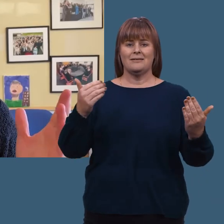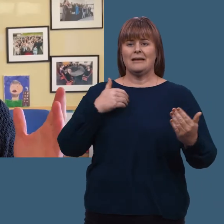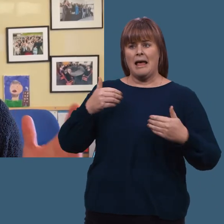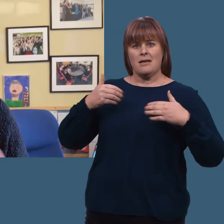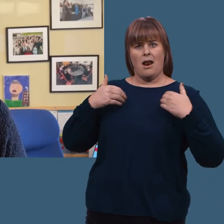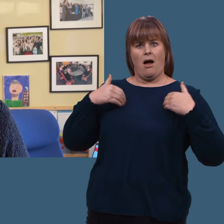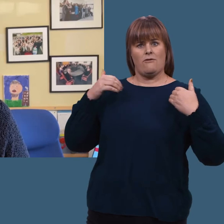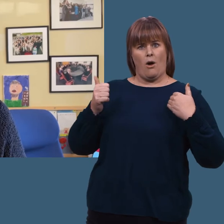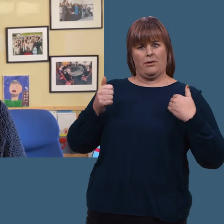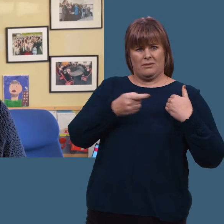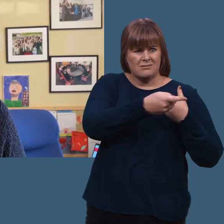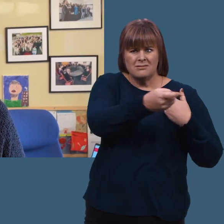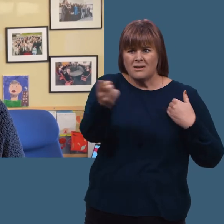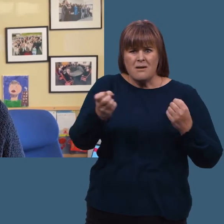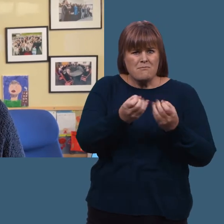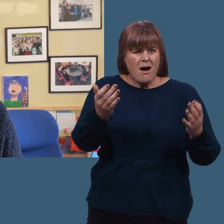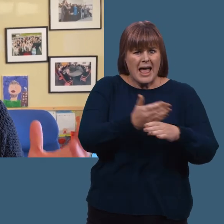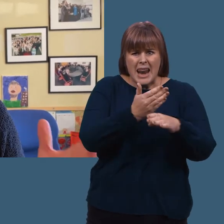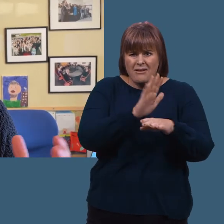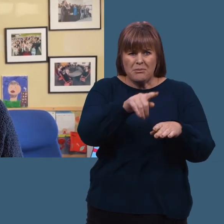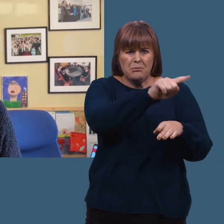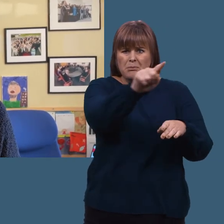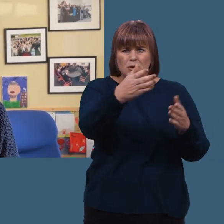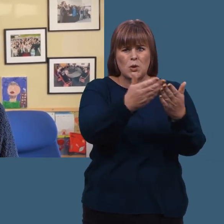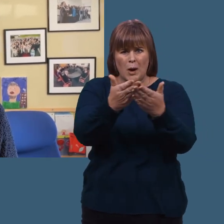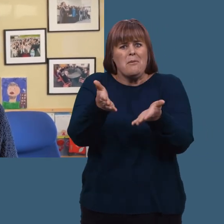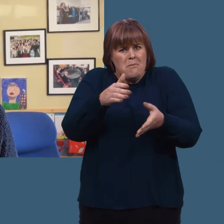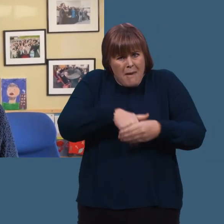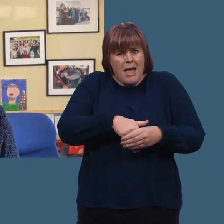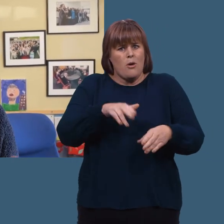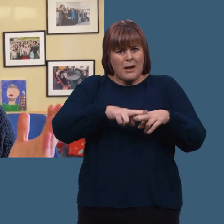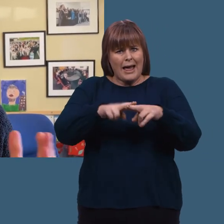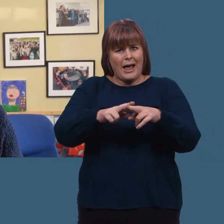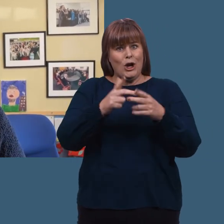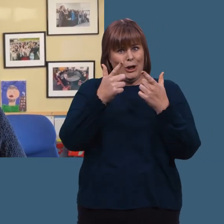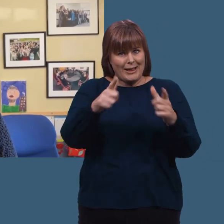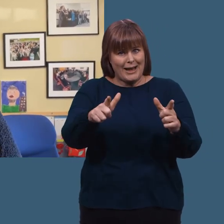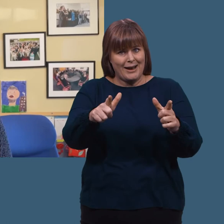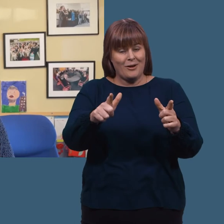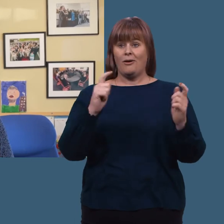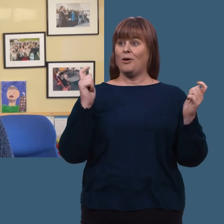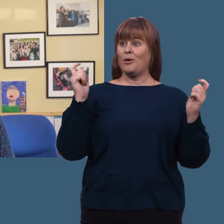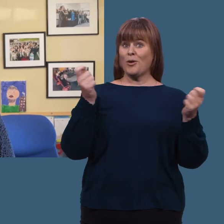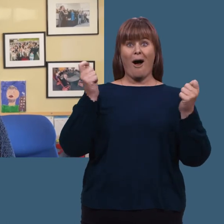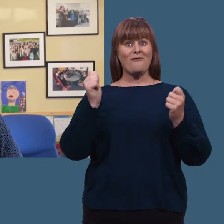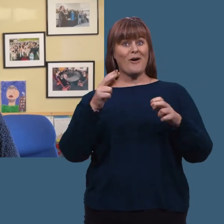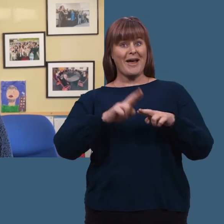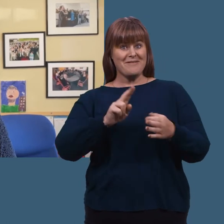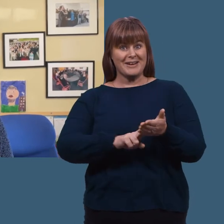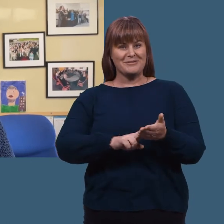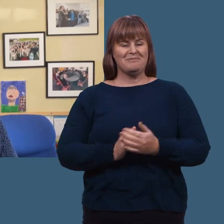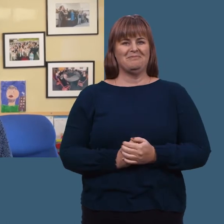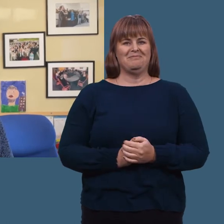Jeg er glad for at så mange elever på skolene er med på å markere den. Lykke til med det, og hurra